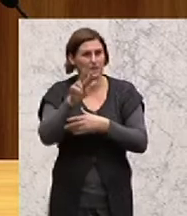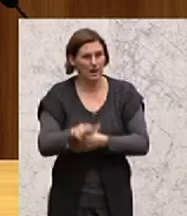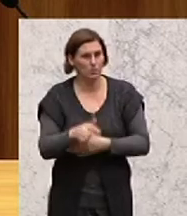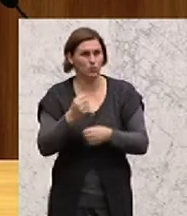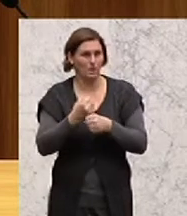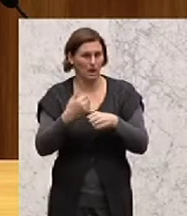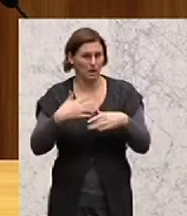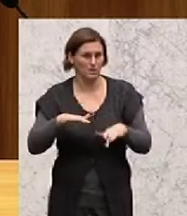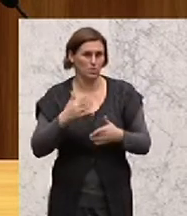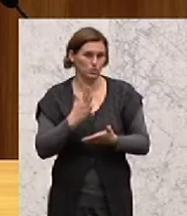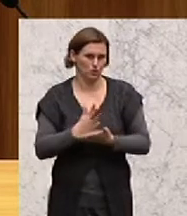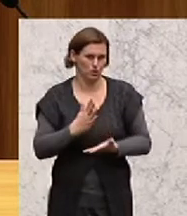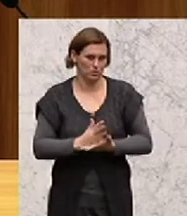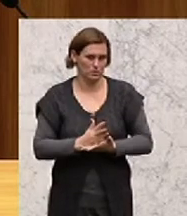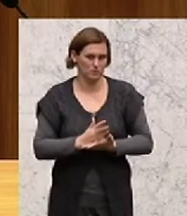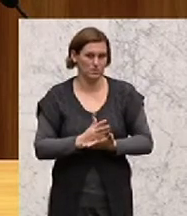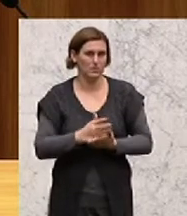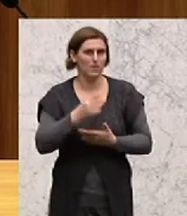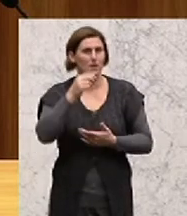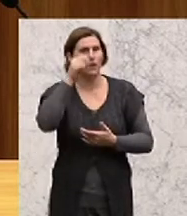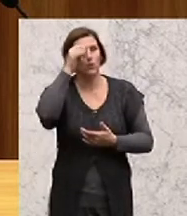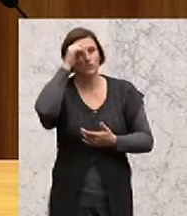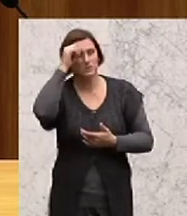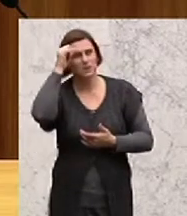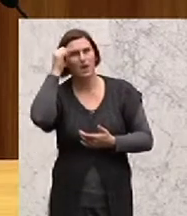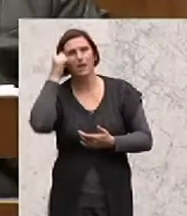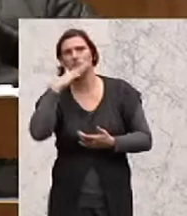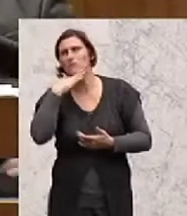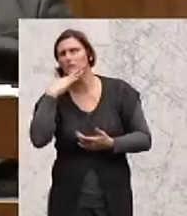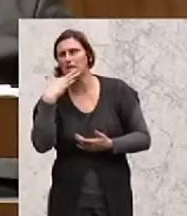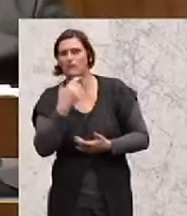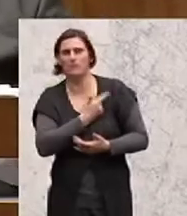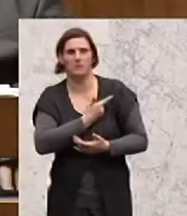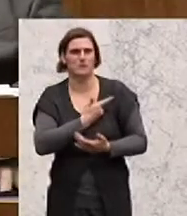arbeitslos sind. Und das heißt sehr, sehr viel für diese Menschen.